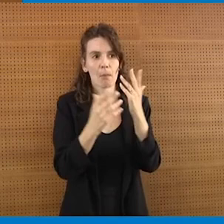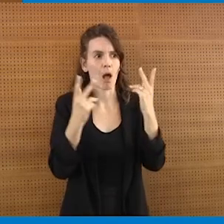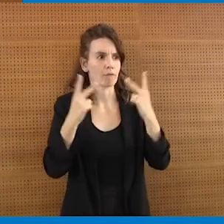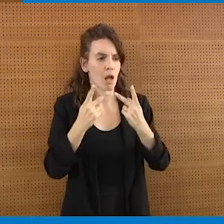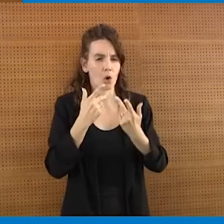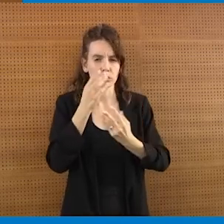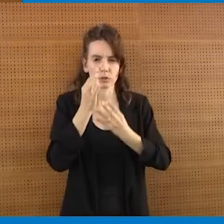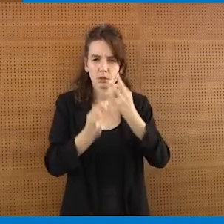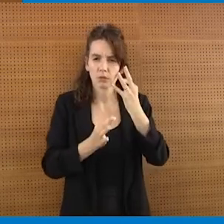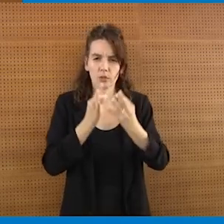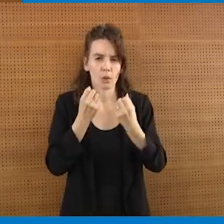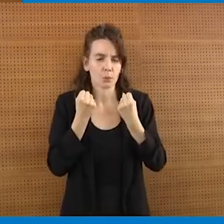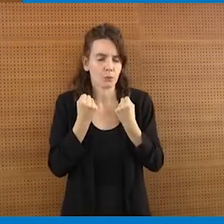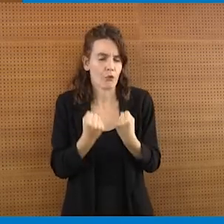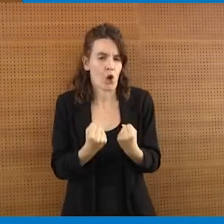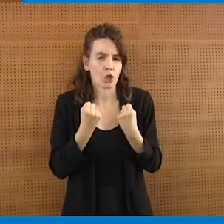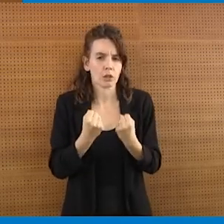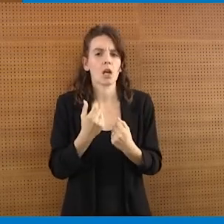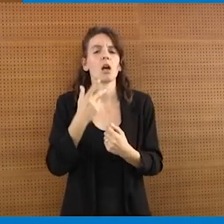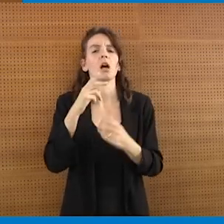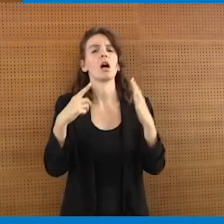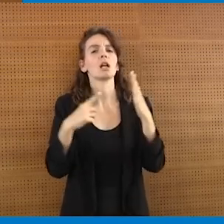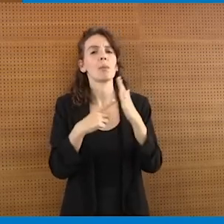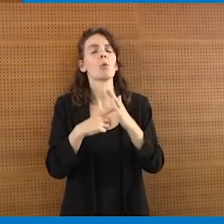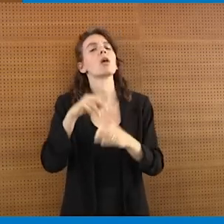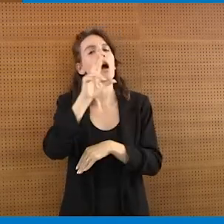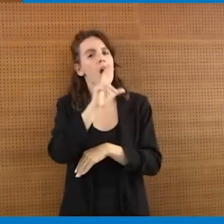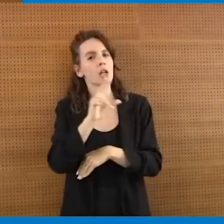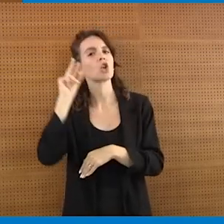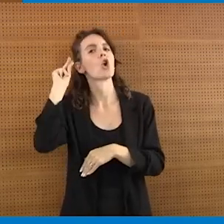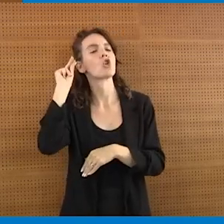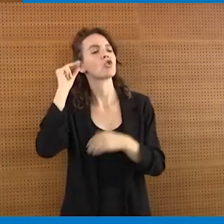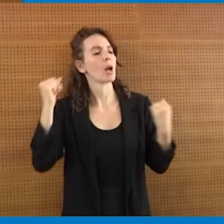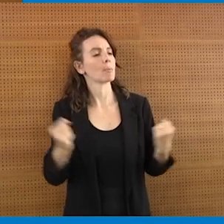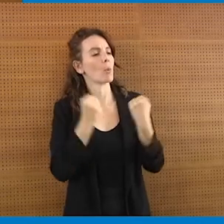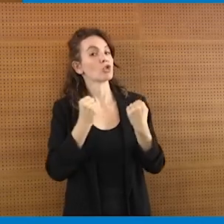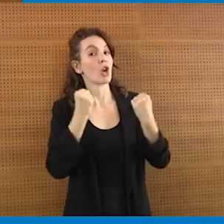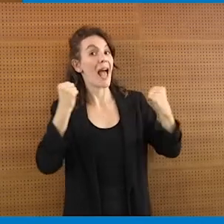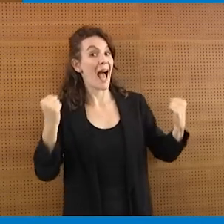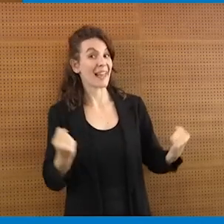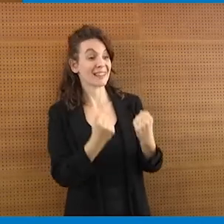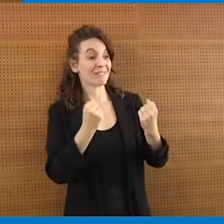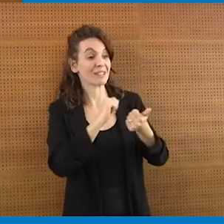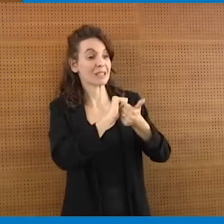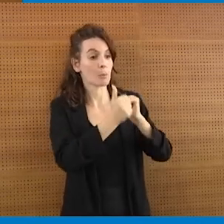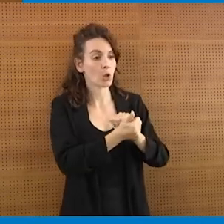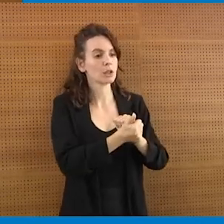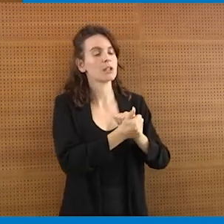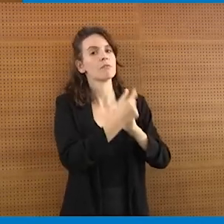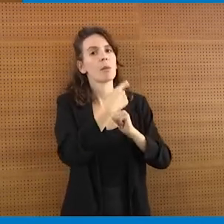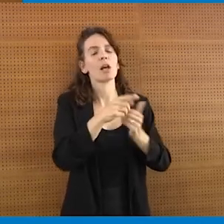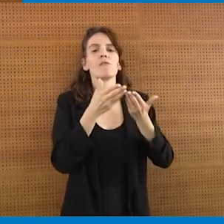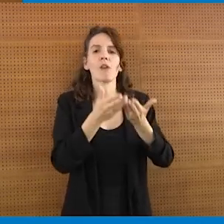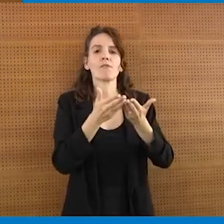la Repubblica riconosce il valore educativo e sociale di promozione del benessere psicofisico dell'attività sportiva in tutte le sue